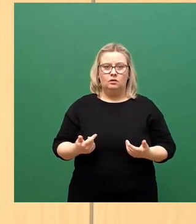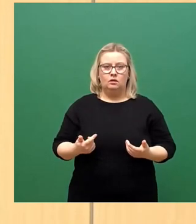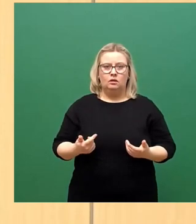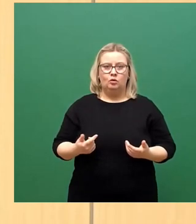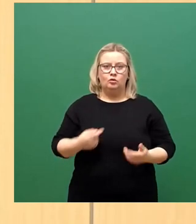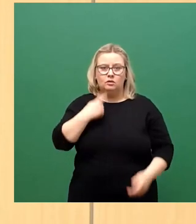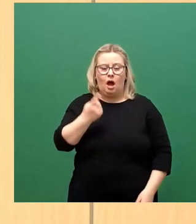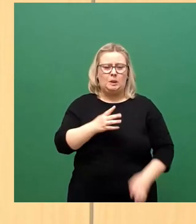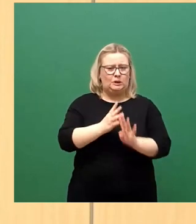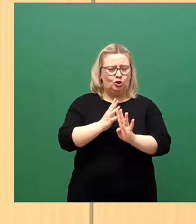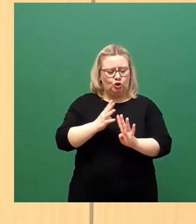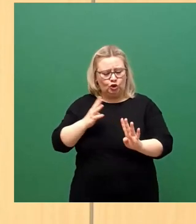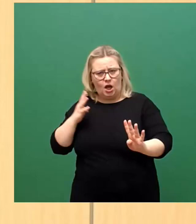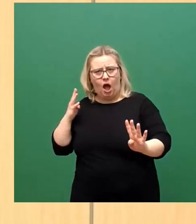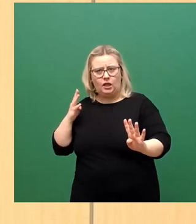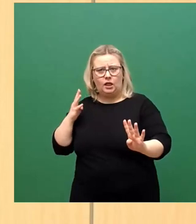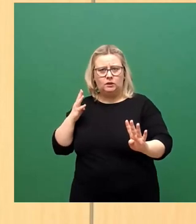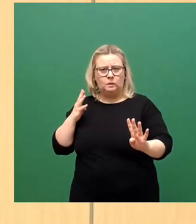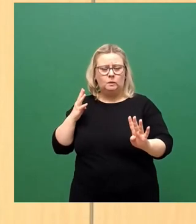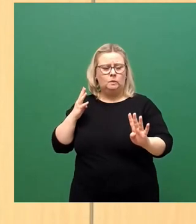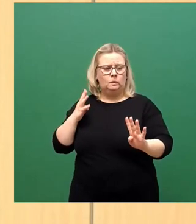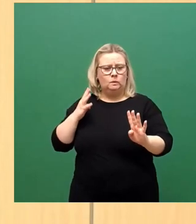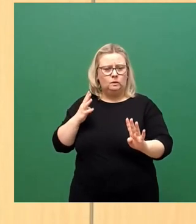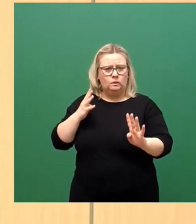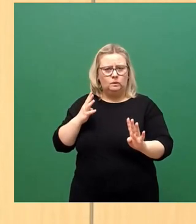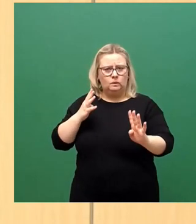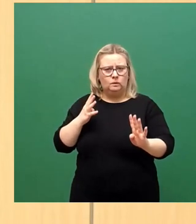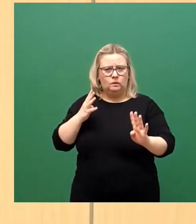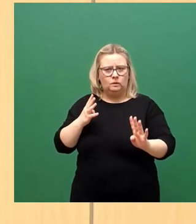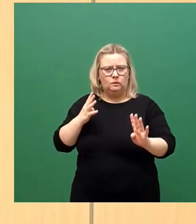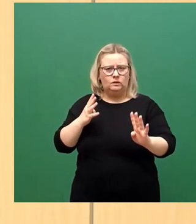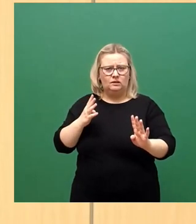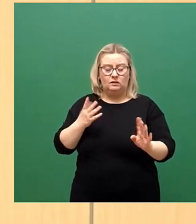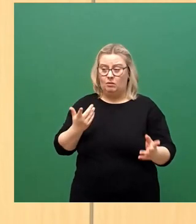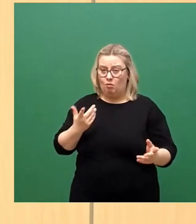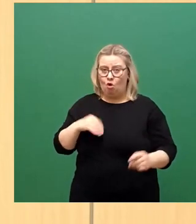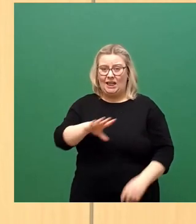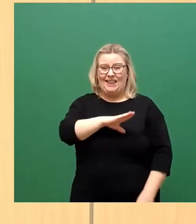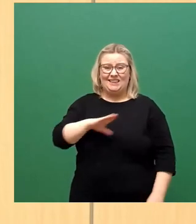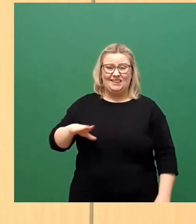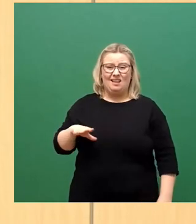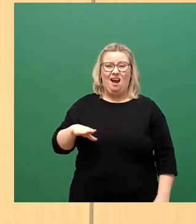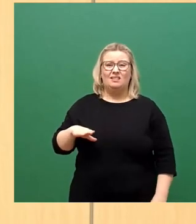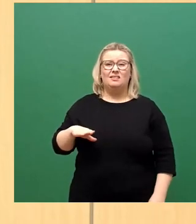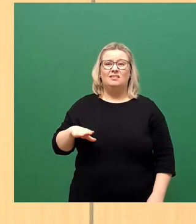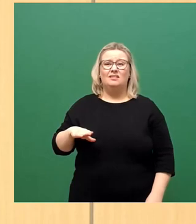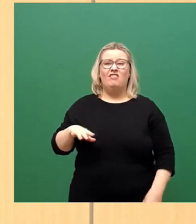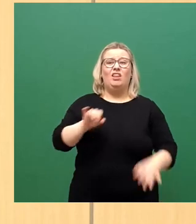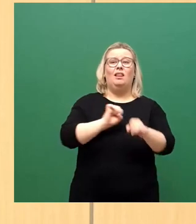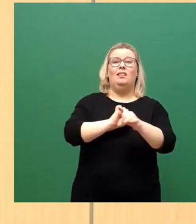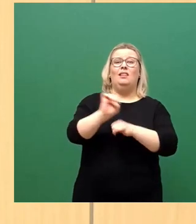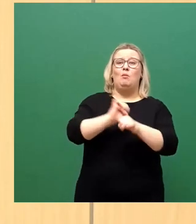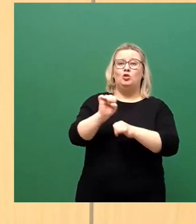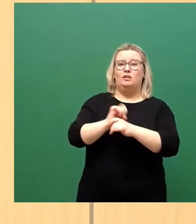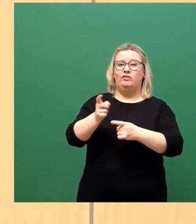langen Schlangen anzustehen. Es ist doch paradox, dass in Sachsen Demonstrationen verboten sind